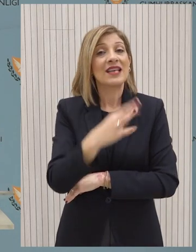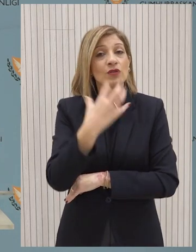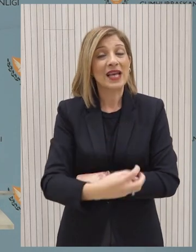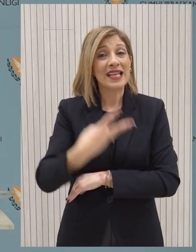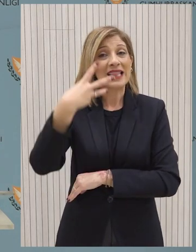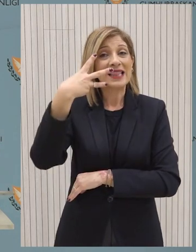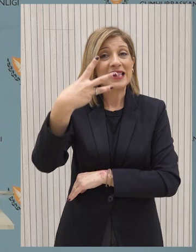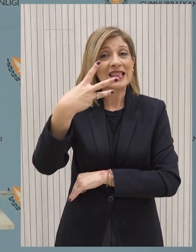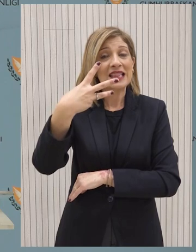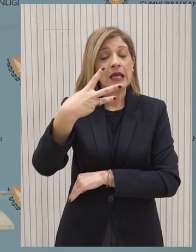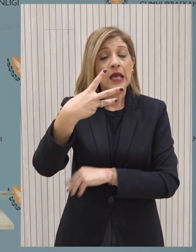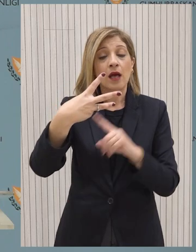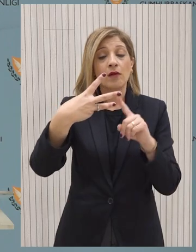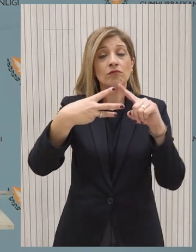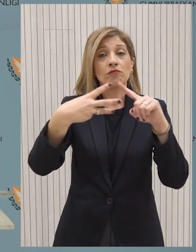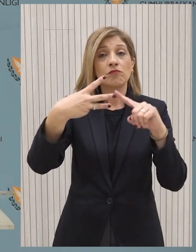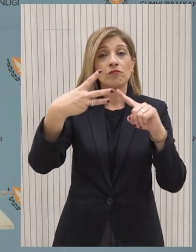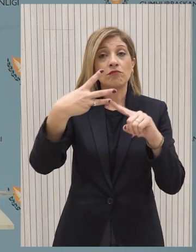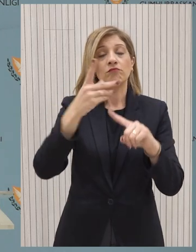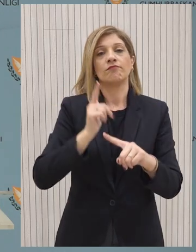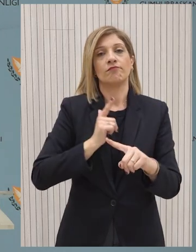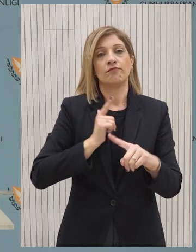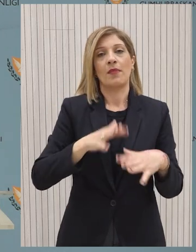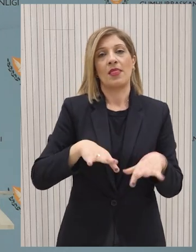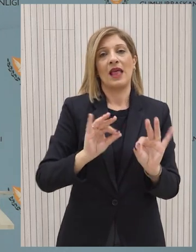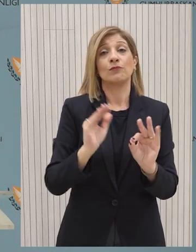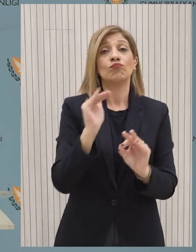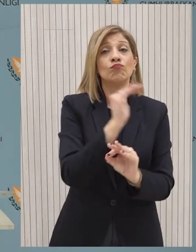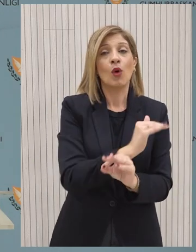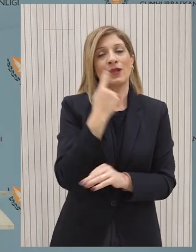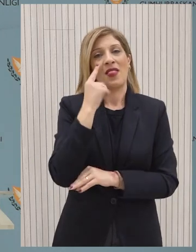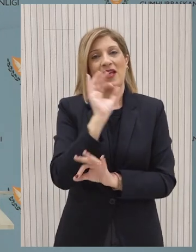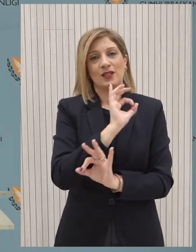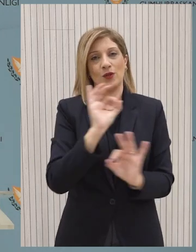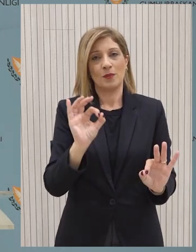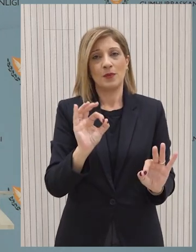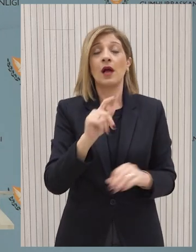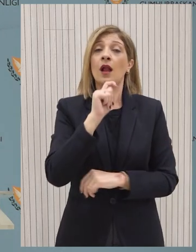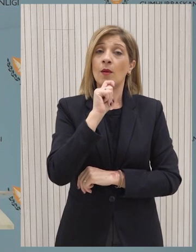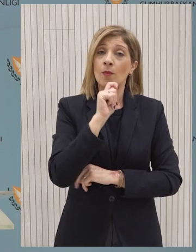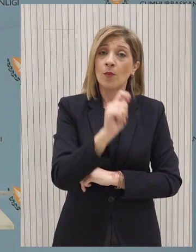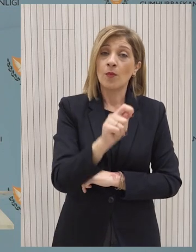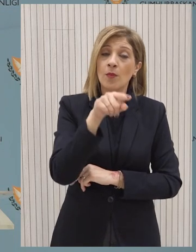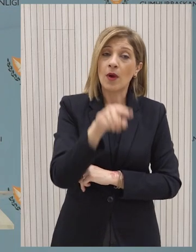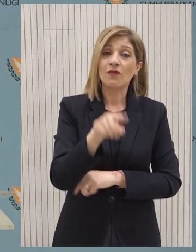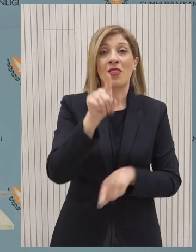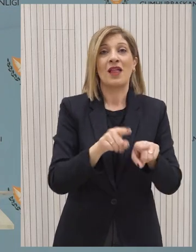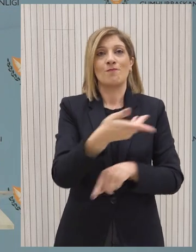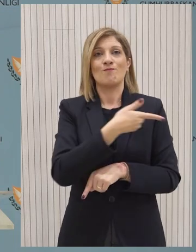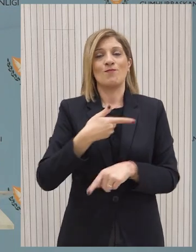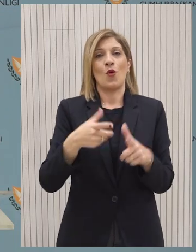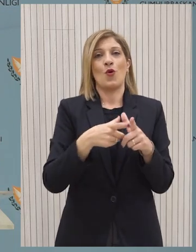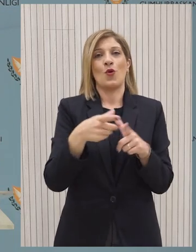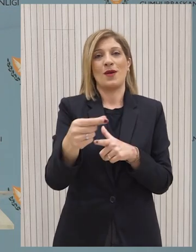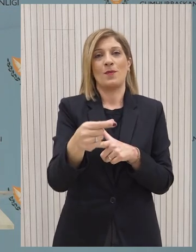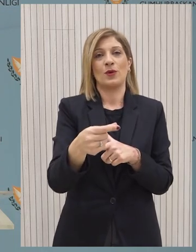διαφορετικά σενάρια ως προς τον χρόνο στον οποίο θα τεθεί σε εφαρμογή αυτή η πρωτοβουλία. Αλλά όπως είμαι βέβαιος αντιλαμβάνεστε, αυτό δεν εξαρτάται μόνο από την